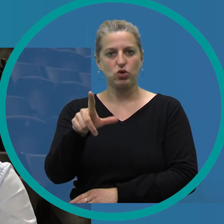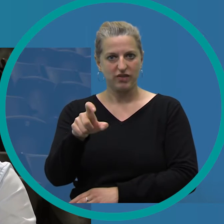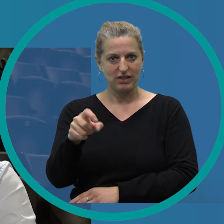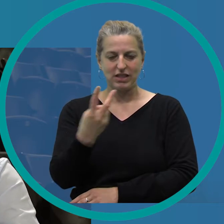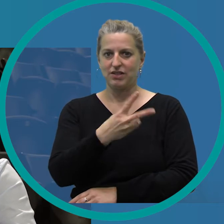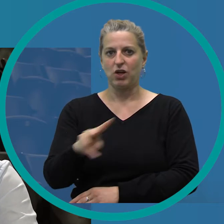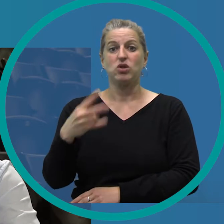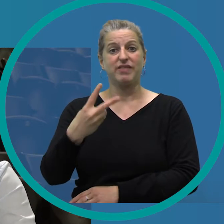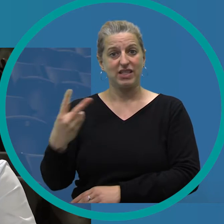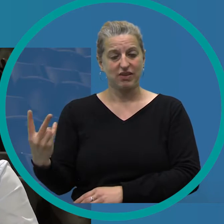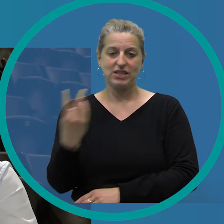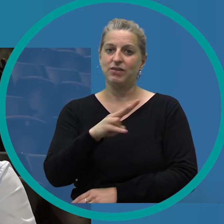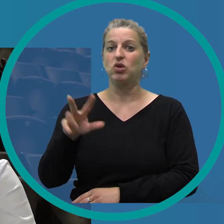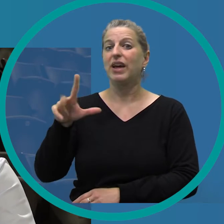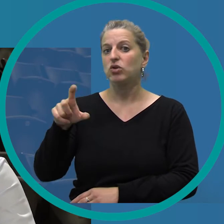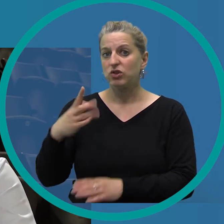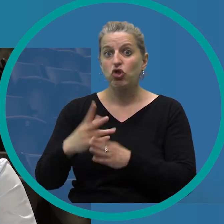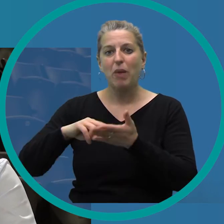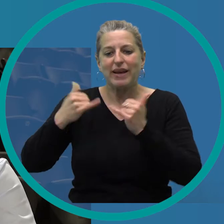2022 und auch 2023 schon.